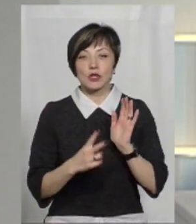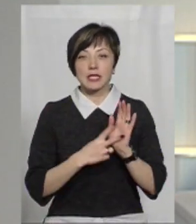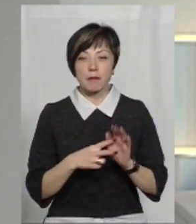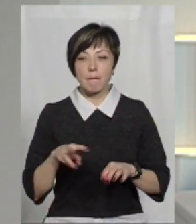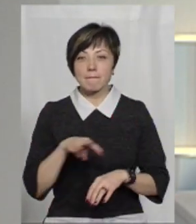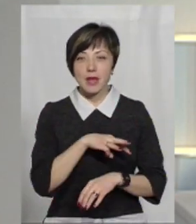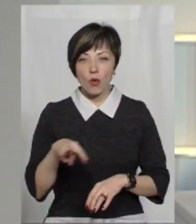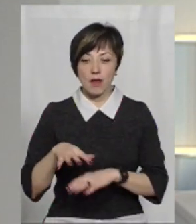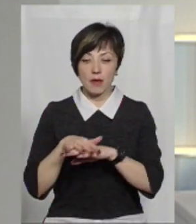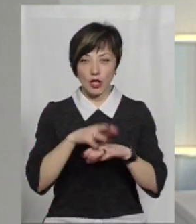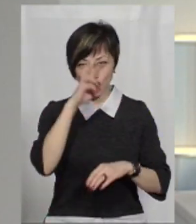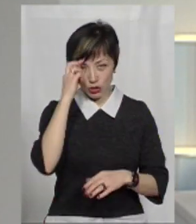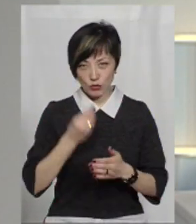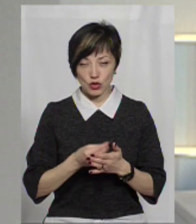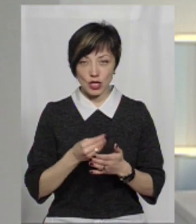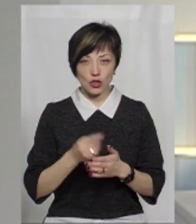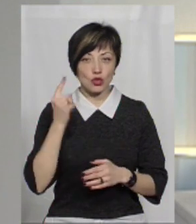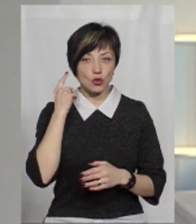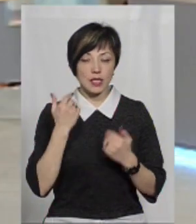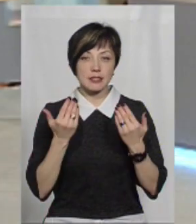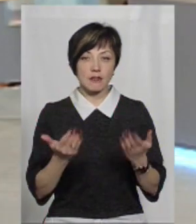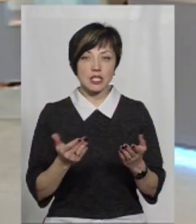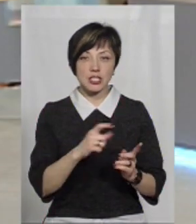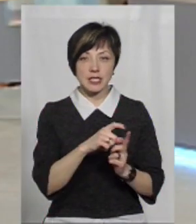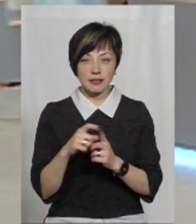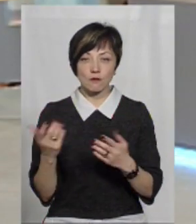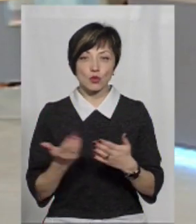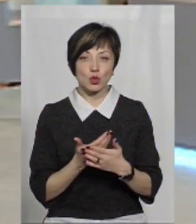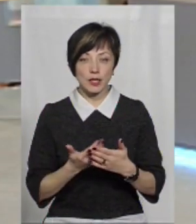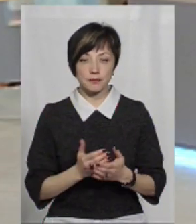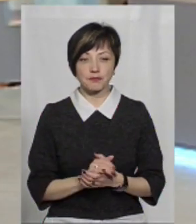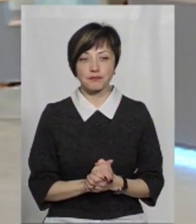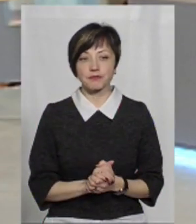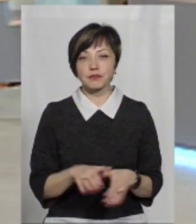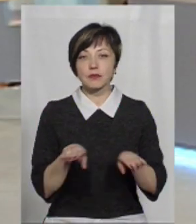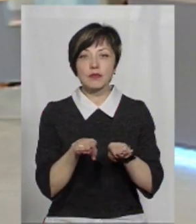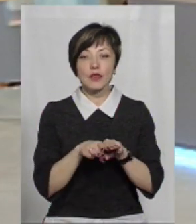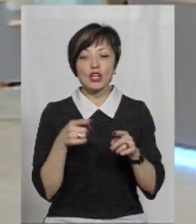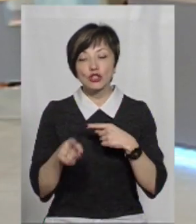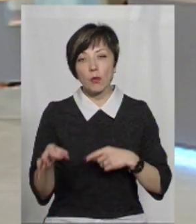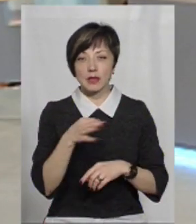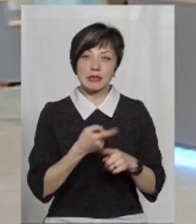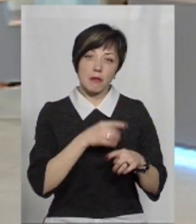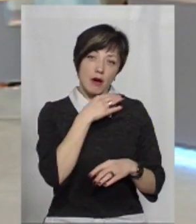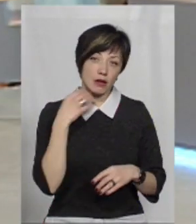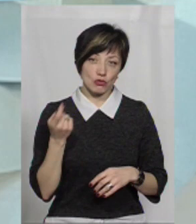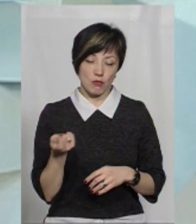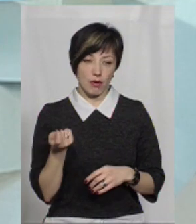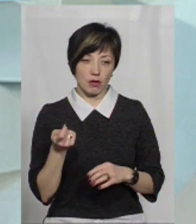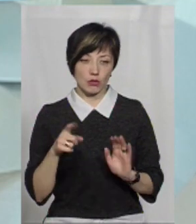до держбюджету Хмельницькою митницею, це ми чули з ваших слів у сюжеті. На фоні інших митниць це багато чи мало?